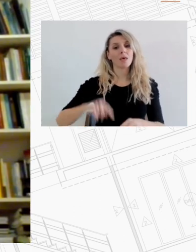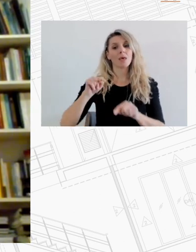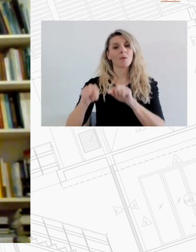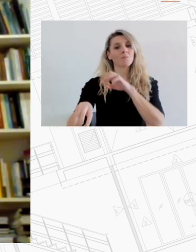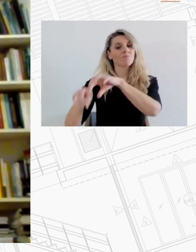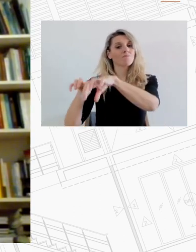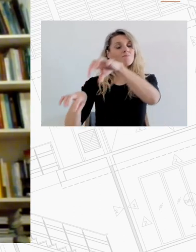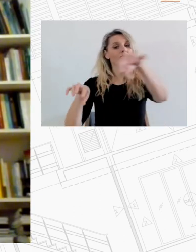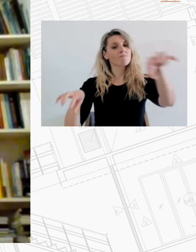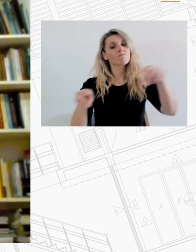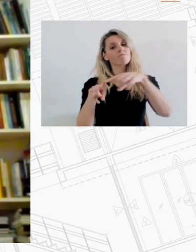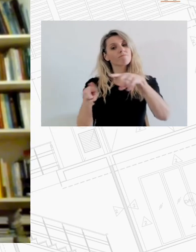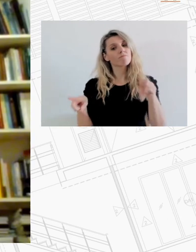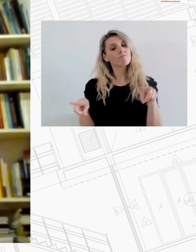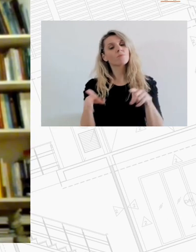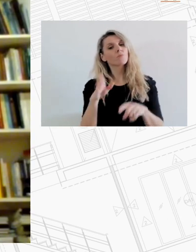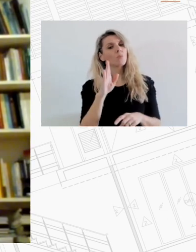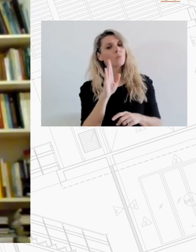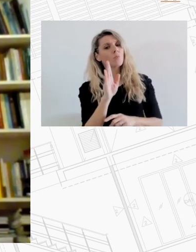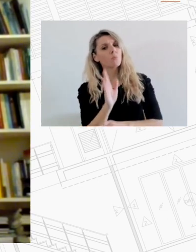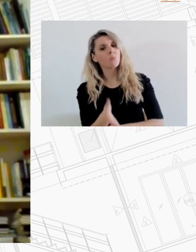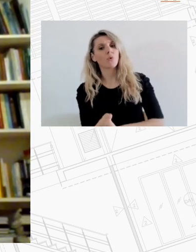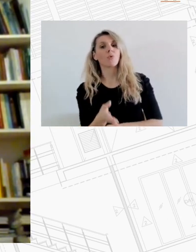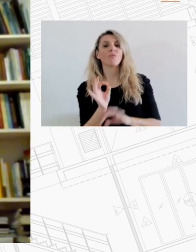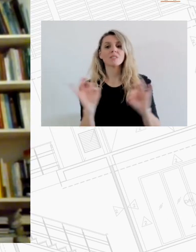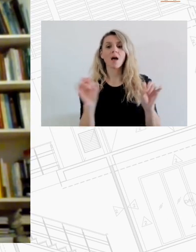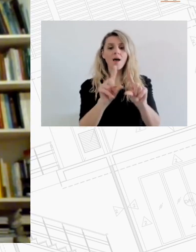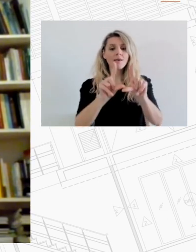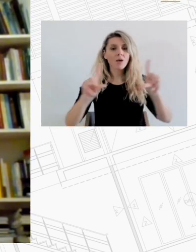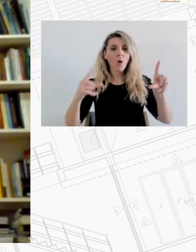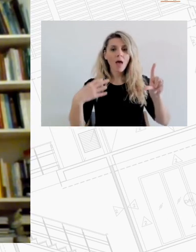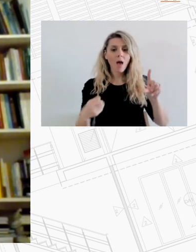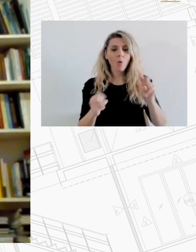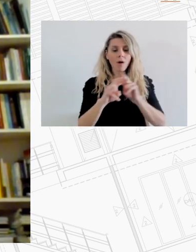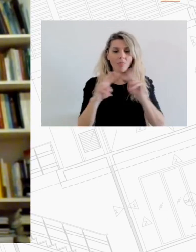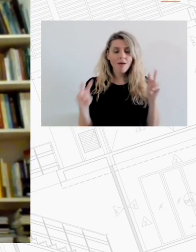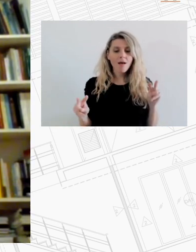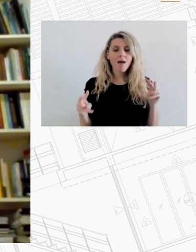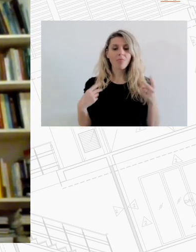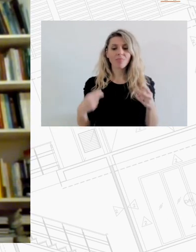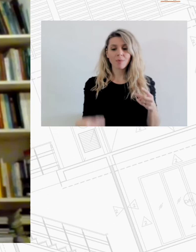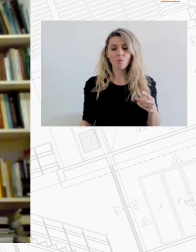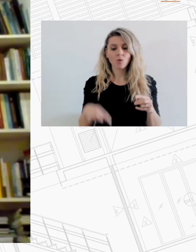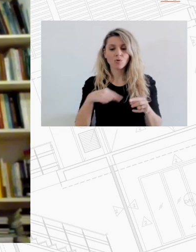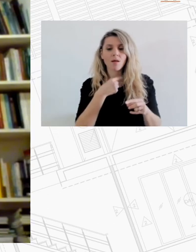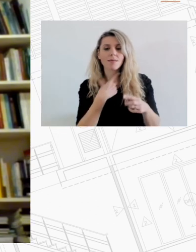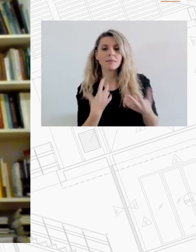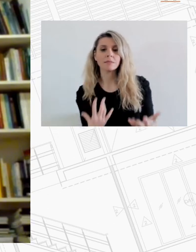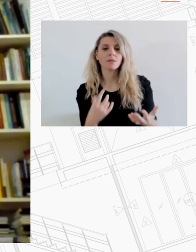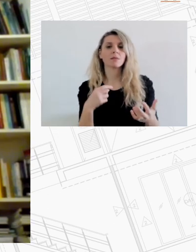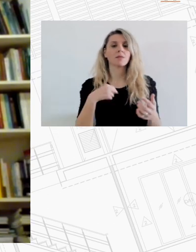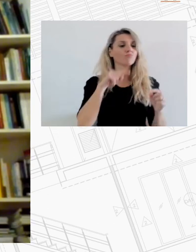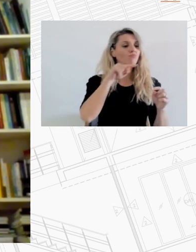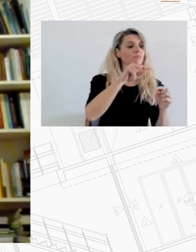επίπεδο που μπορούν να αντιληφθούν πολύ καλύτερα τις τάσεις τοπικά καταρχήν νομίζω ότι θα πρέπει